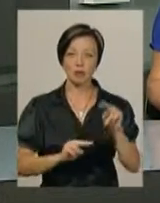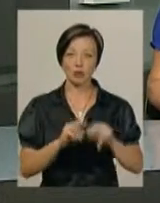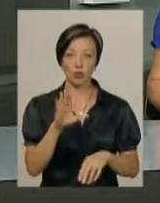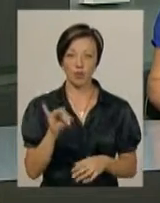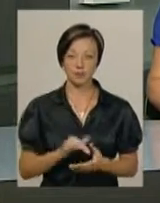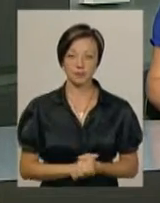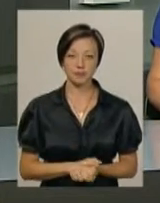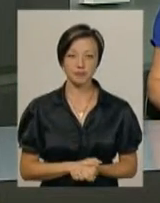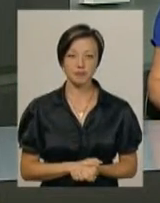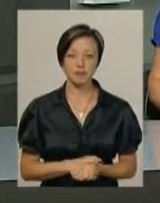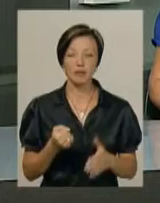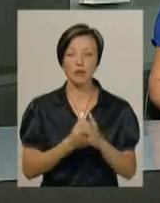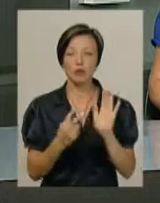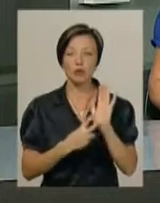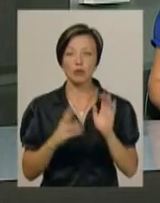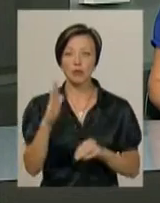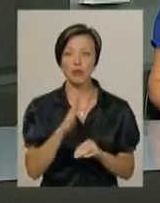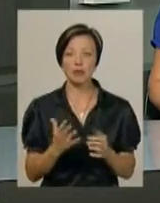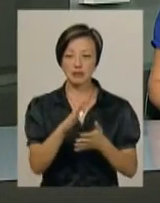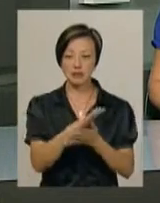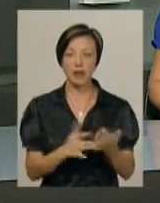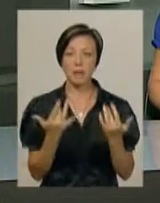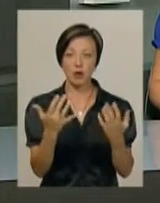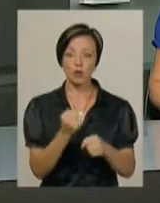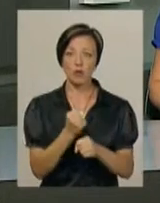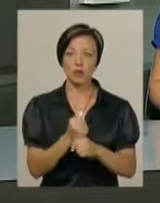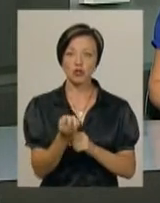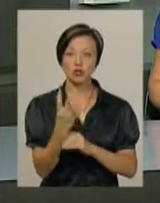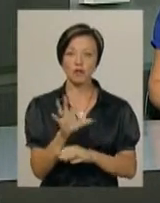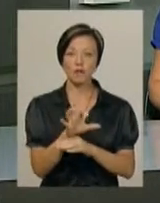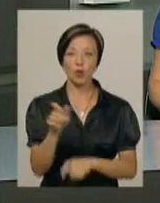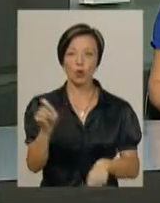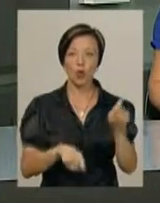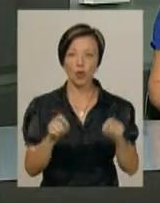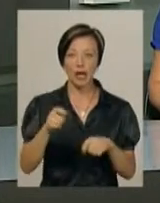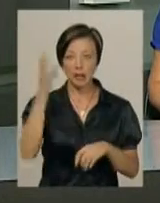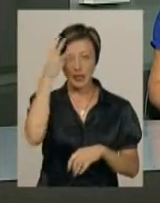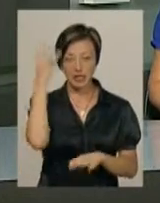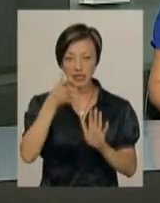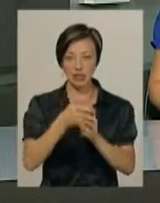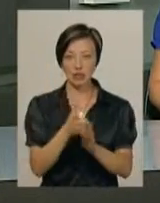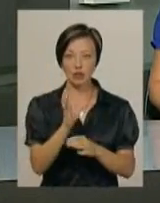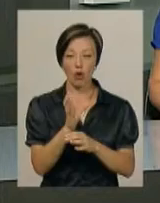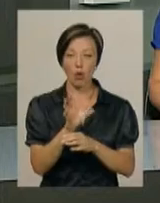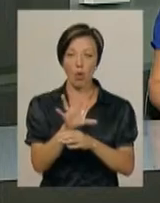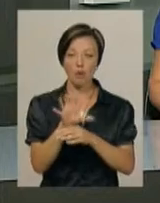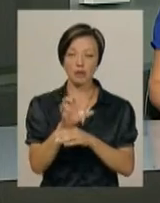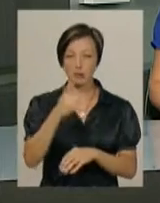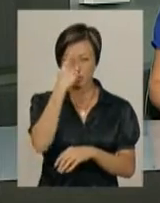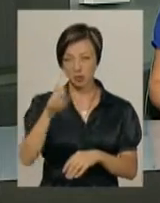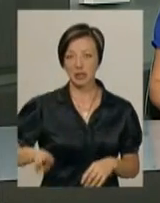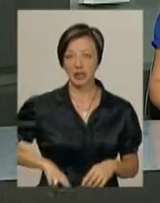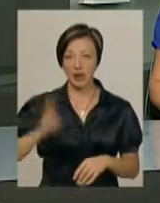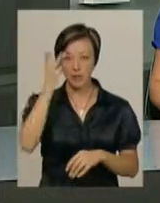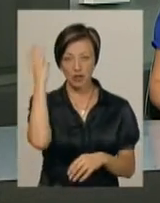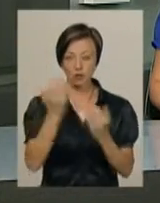До 7 вересня триває прийом робіт на 14-й фотоконкурс «Хмельницький крізь об'єктив». Про це повідомив директор Хмельницького